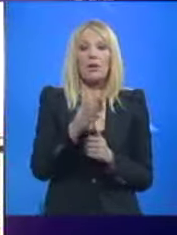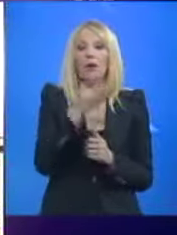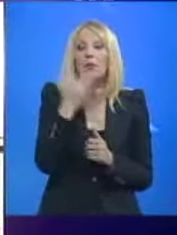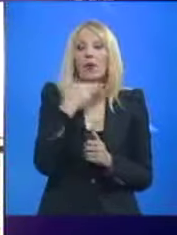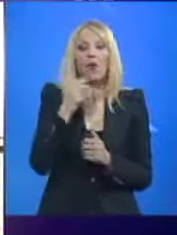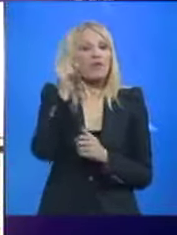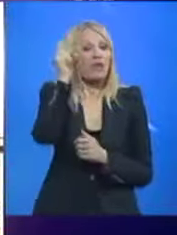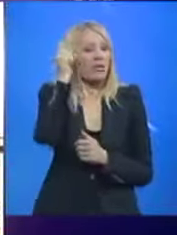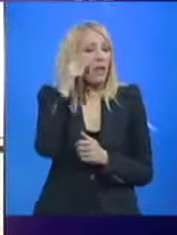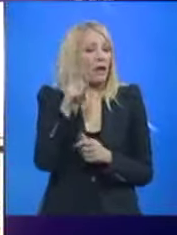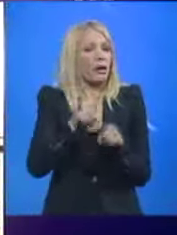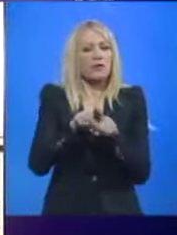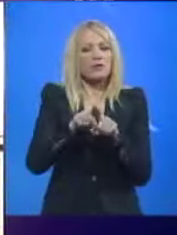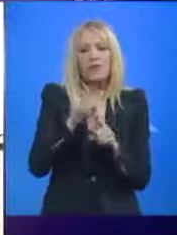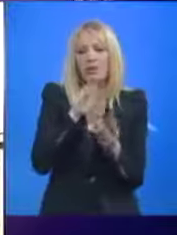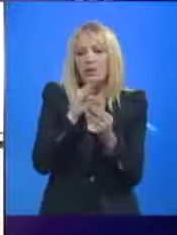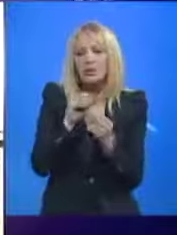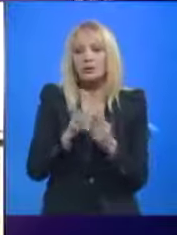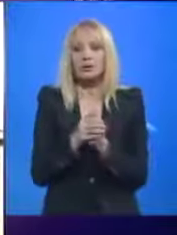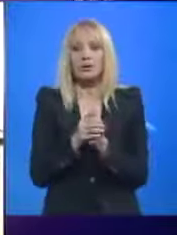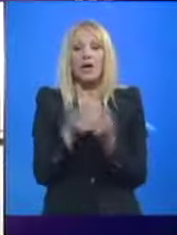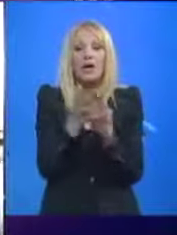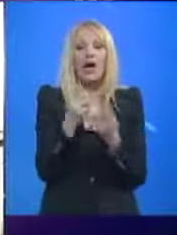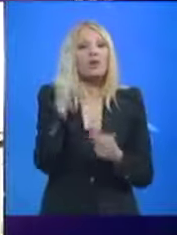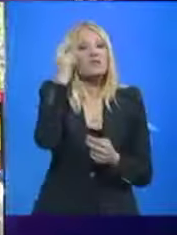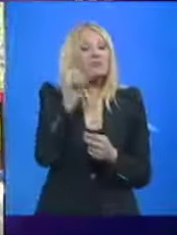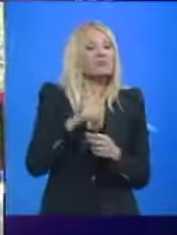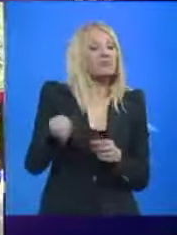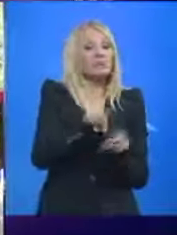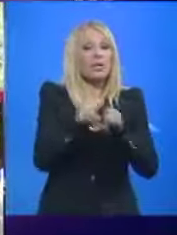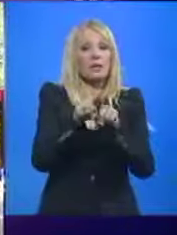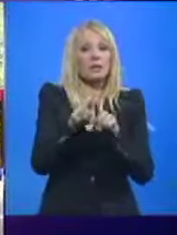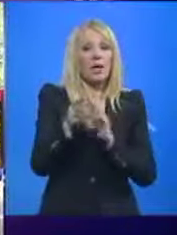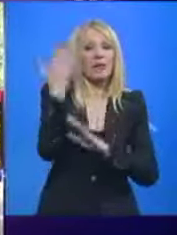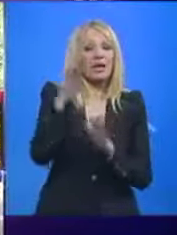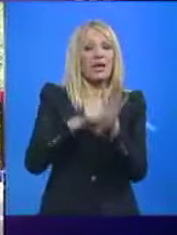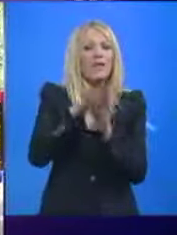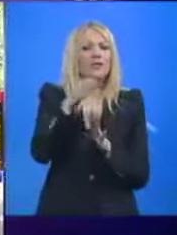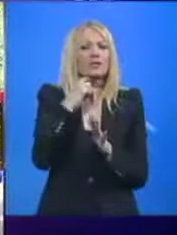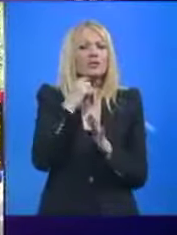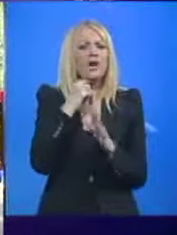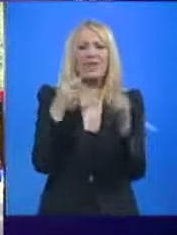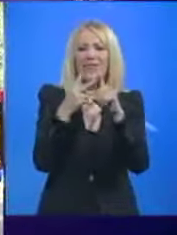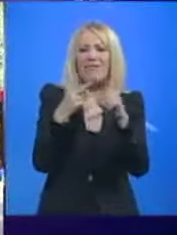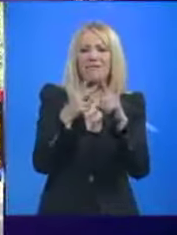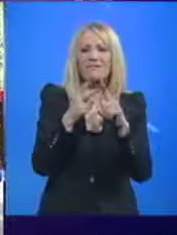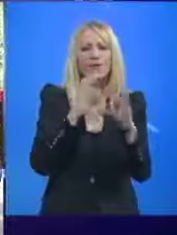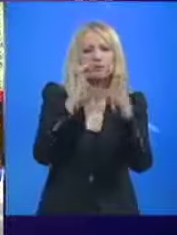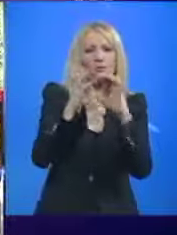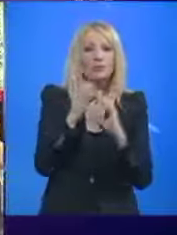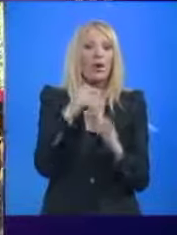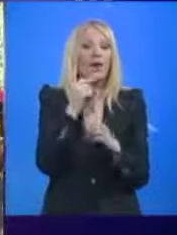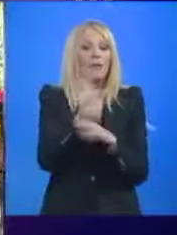novih ideja, kao da svi misli isto od prilike. Pre je bilo više tih TV duela po emisijama, sad